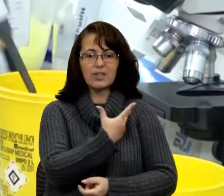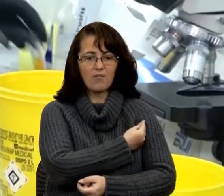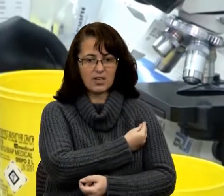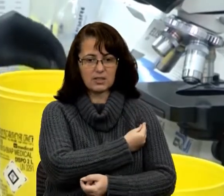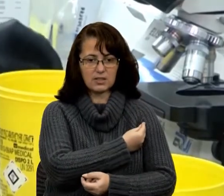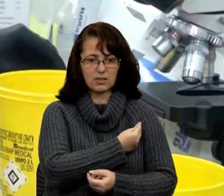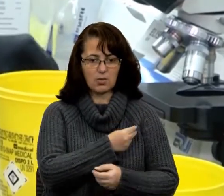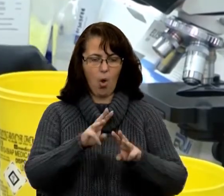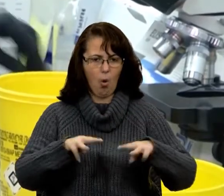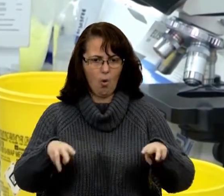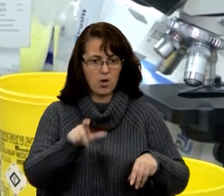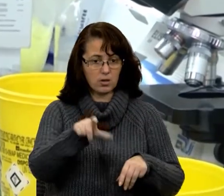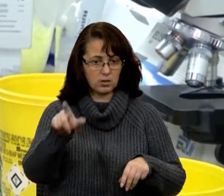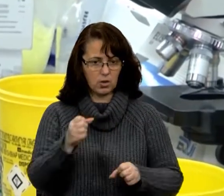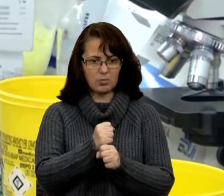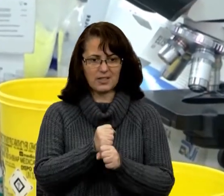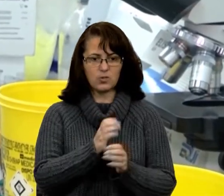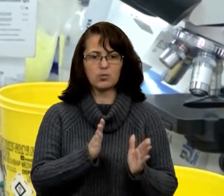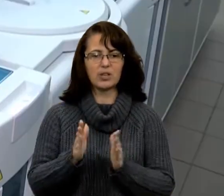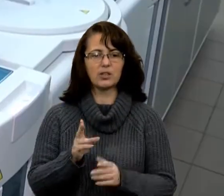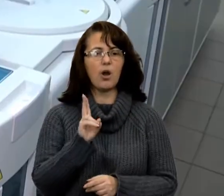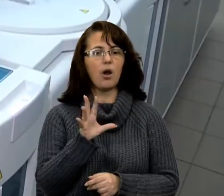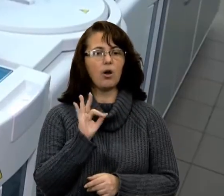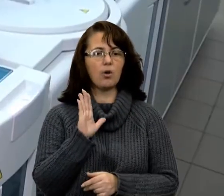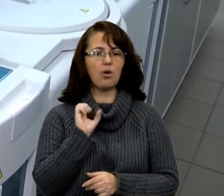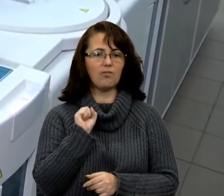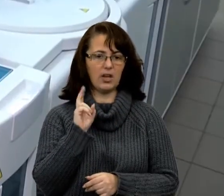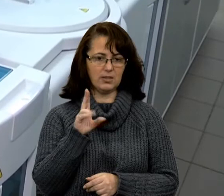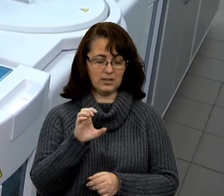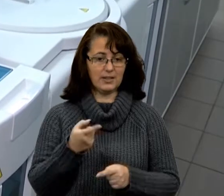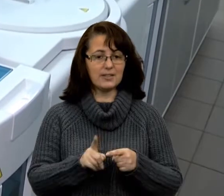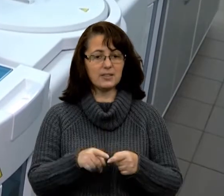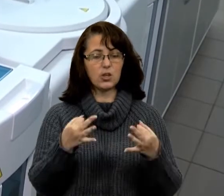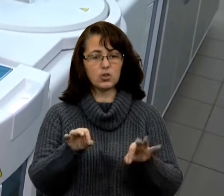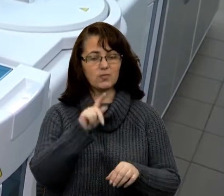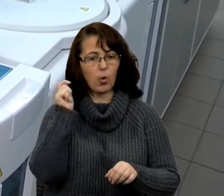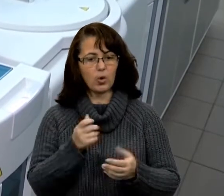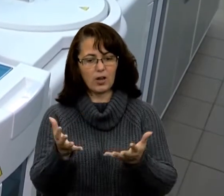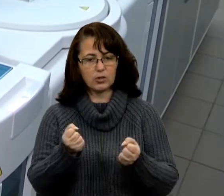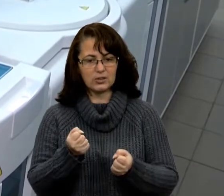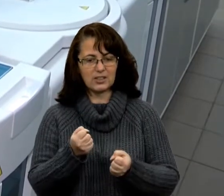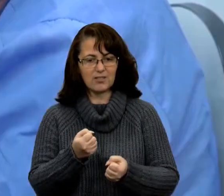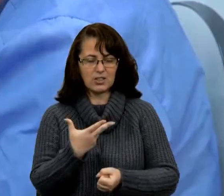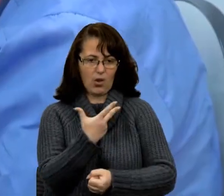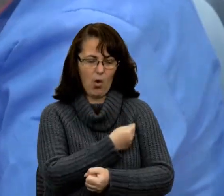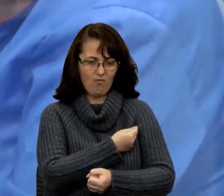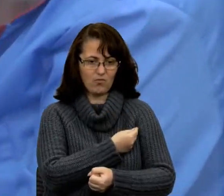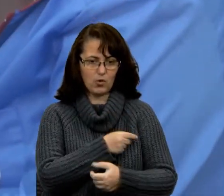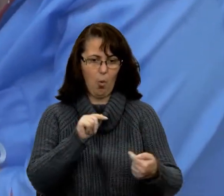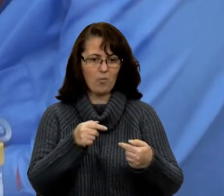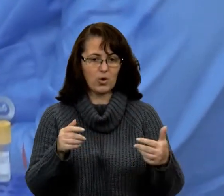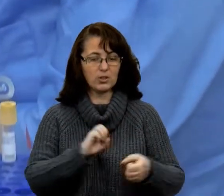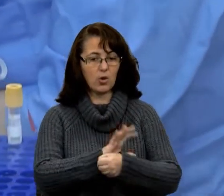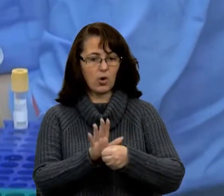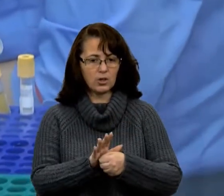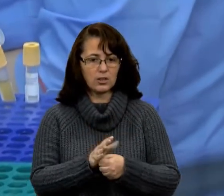Наразі урядовці працюють із механізмом Ковакс. Ця система дозволить Україні отримати сироватку, порятунку від коронавірусу. Тільки-но її